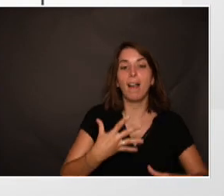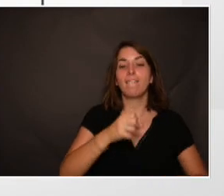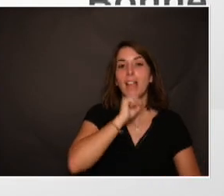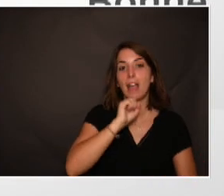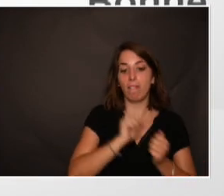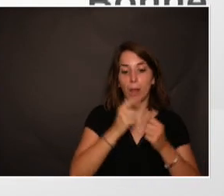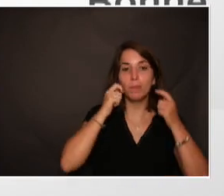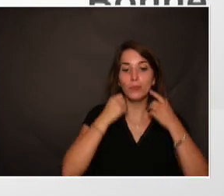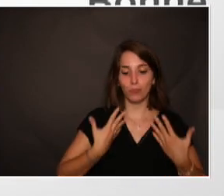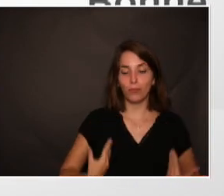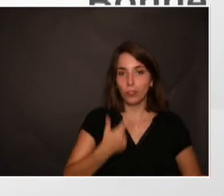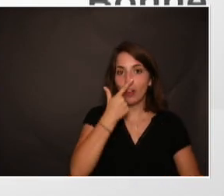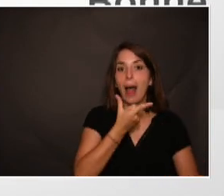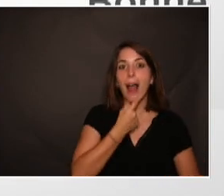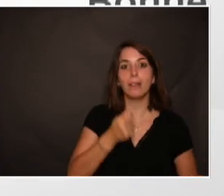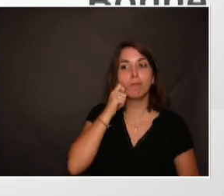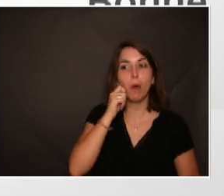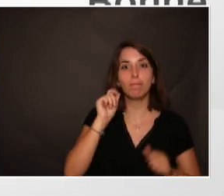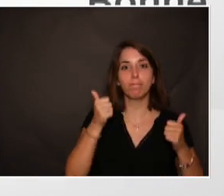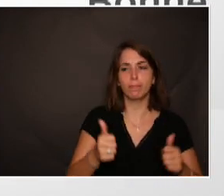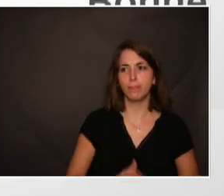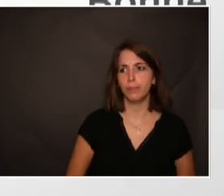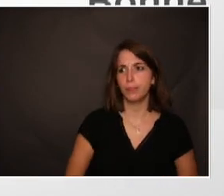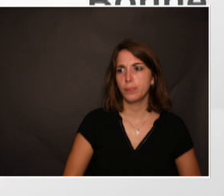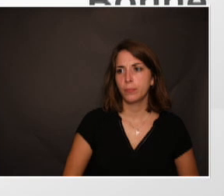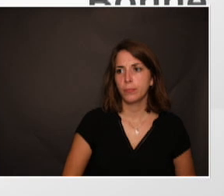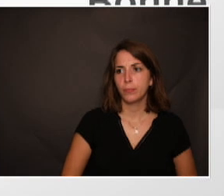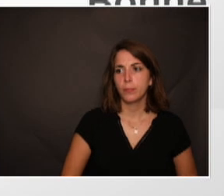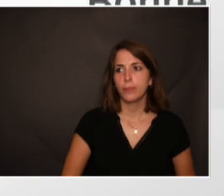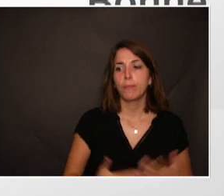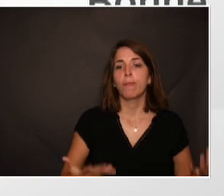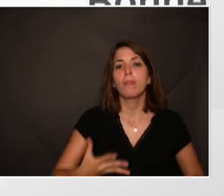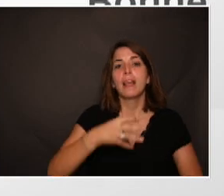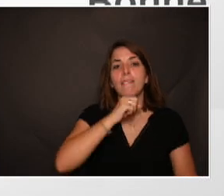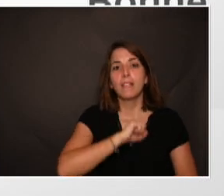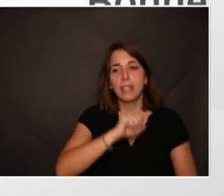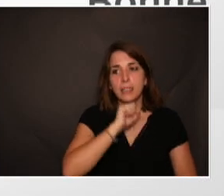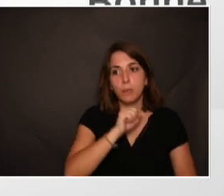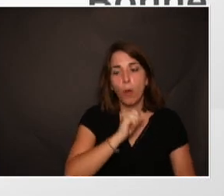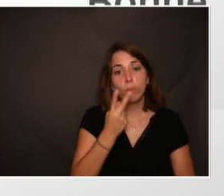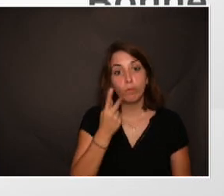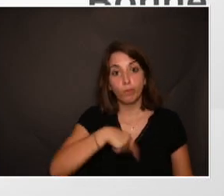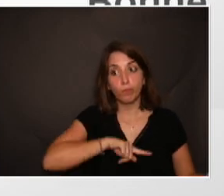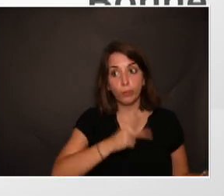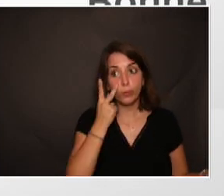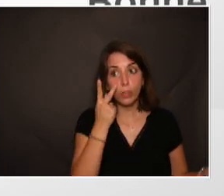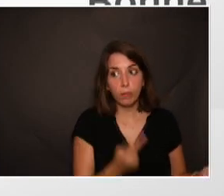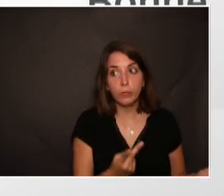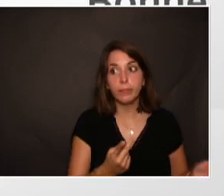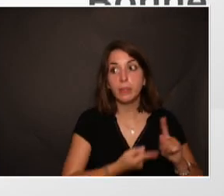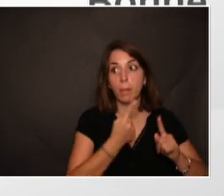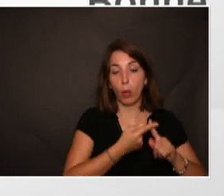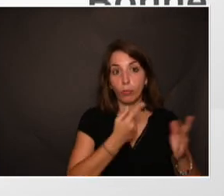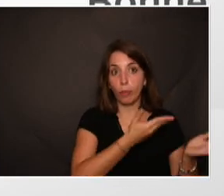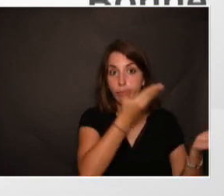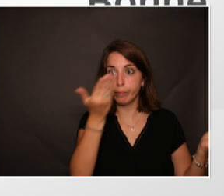dans sa tête. Alors le vieillissement, on l'a vu, c'est important en le prévenant. Aujourd'hui, on